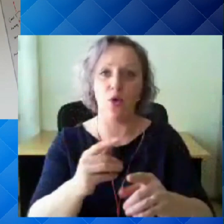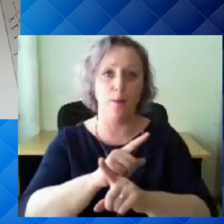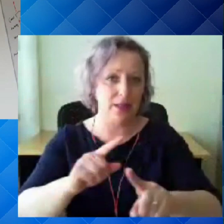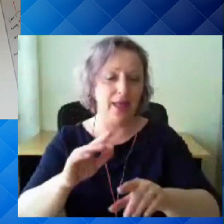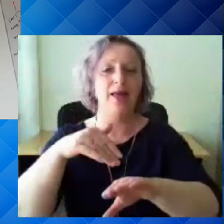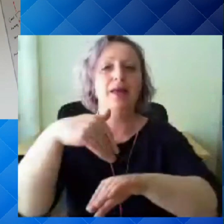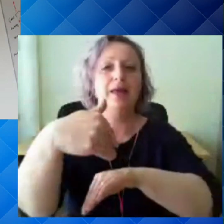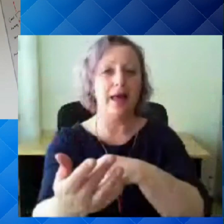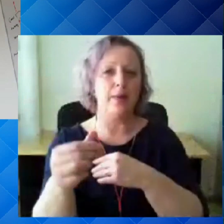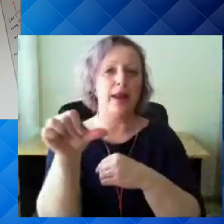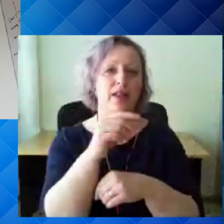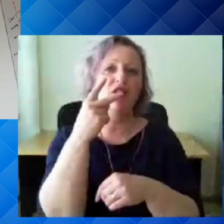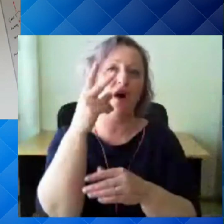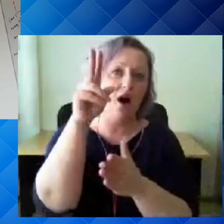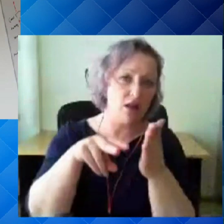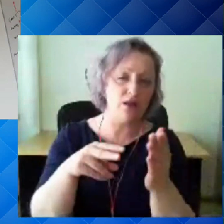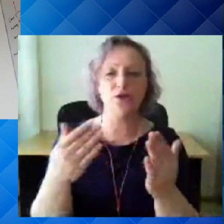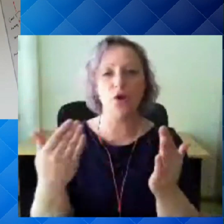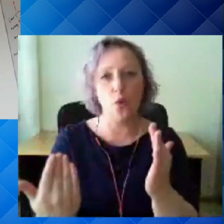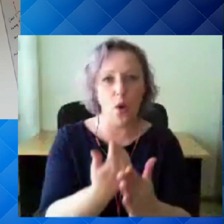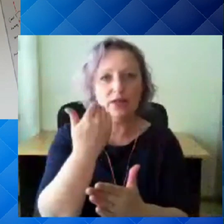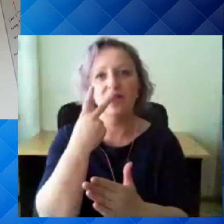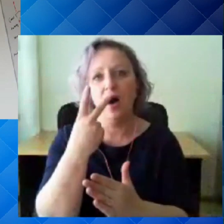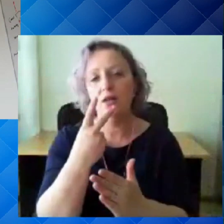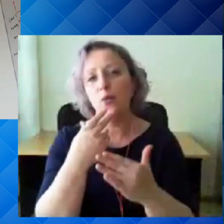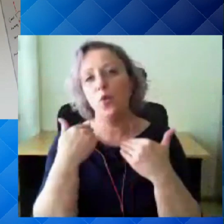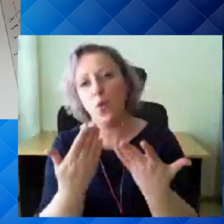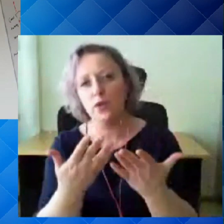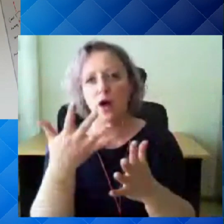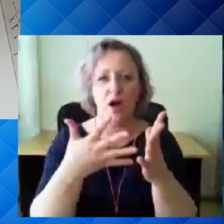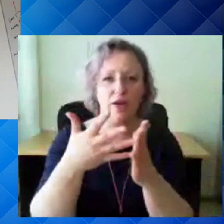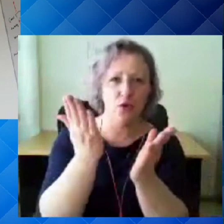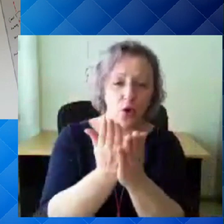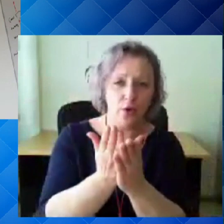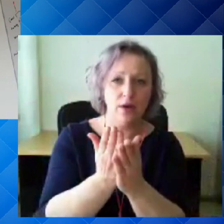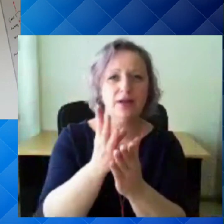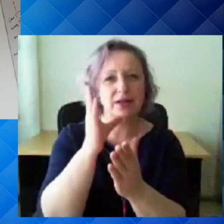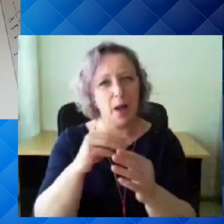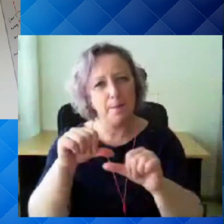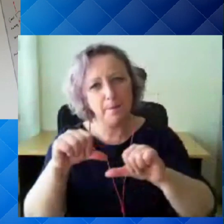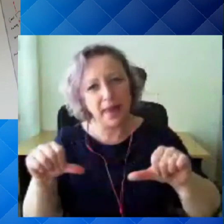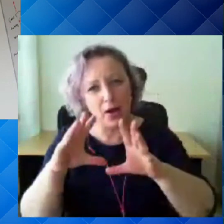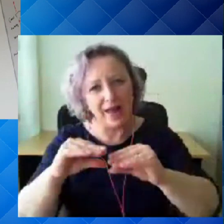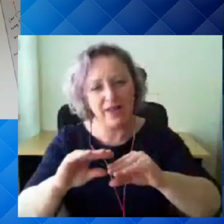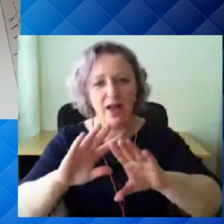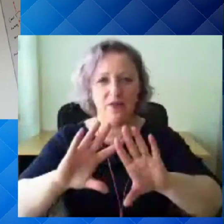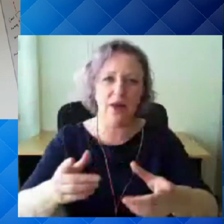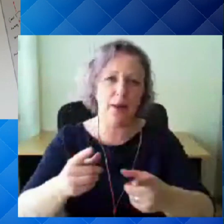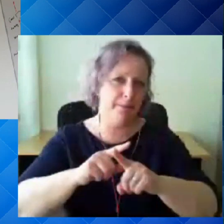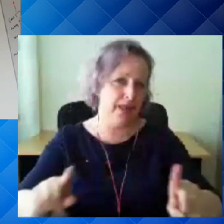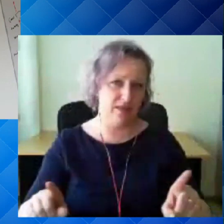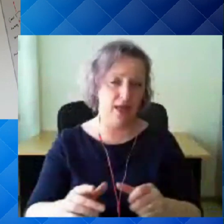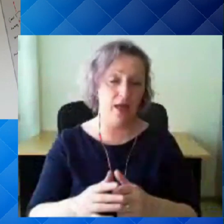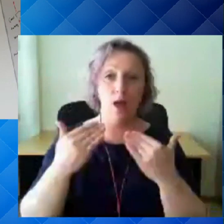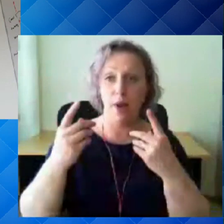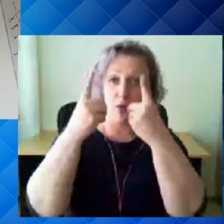ja mis siis kontekst on, kas näidikud on sellised, et ta suhtulest rääkime hakata või mitte. Ja täna on sõnum see,